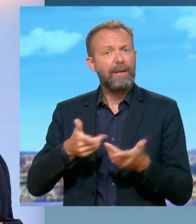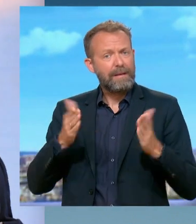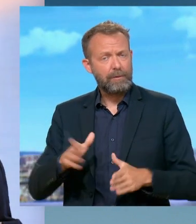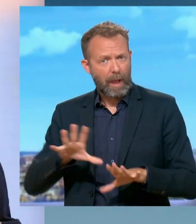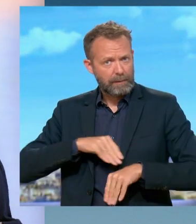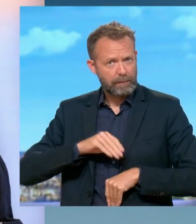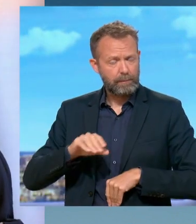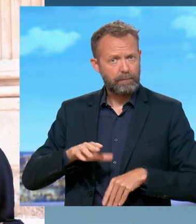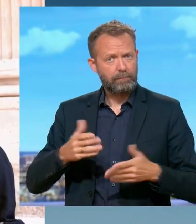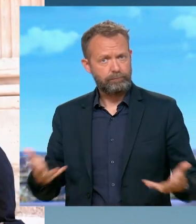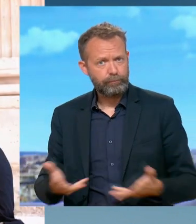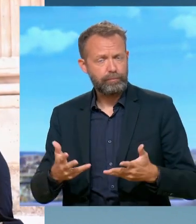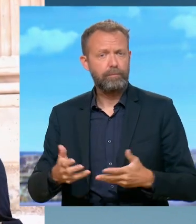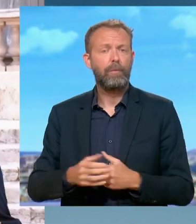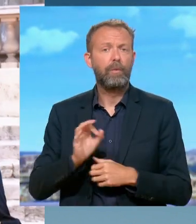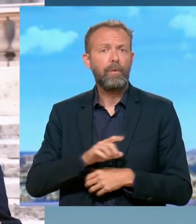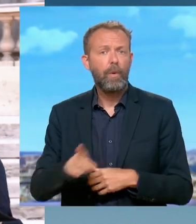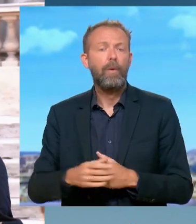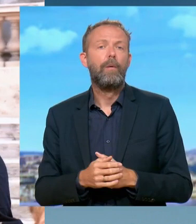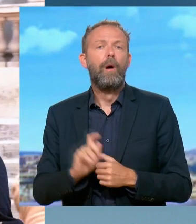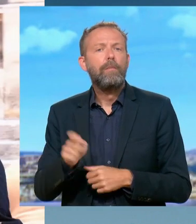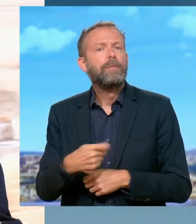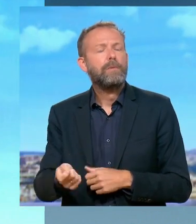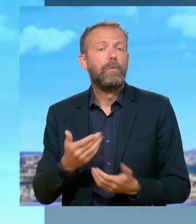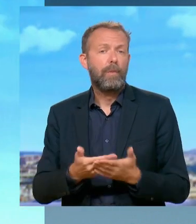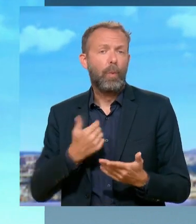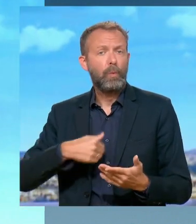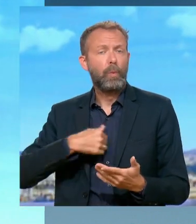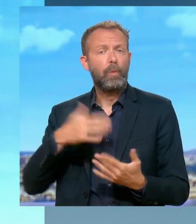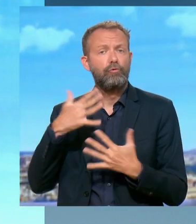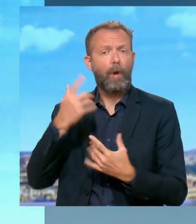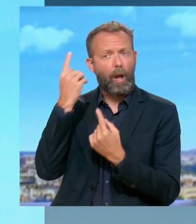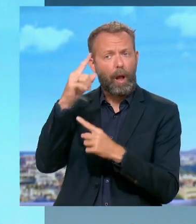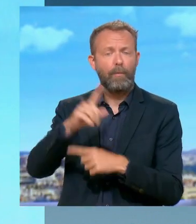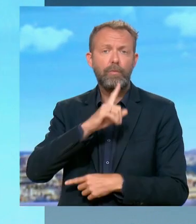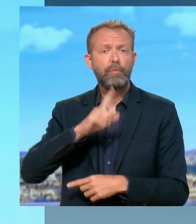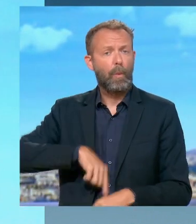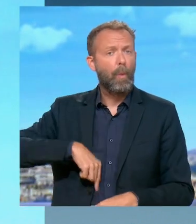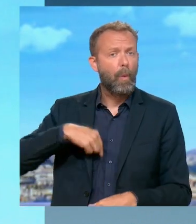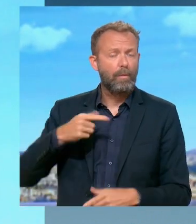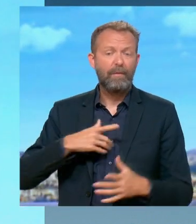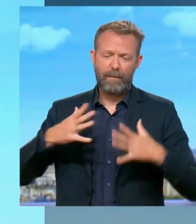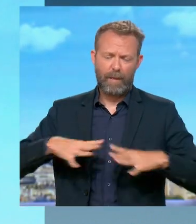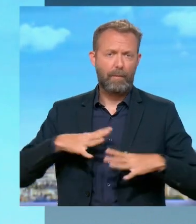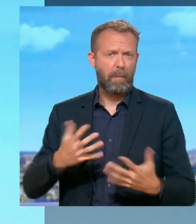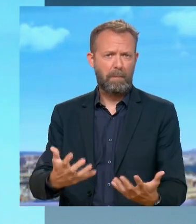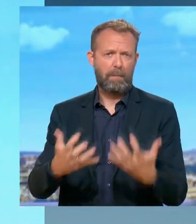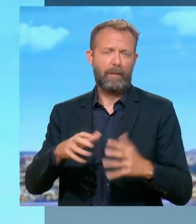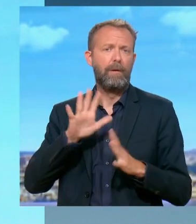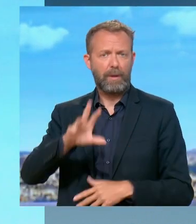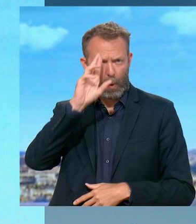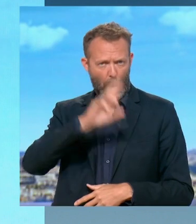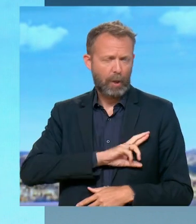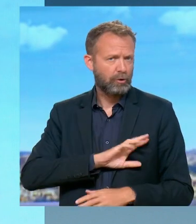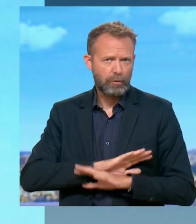Au moins, il y a eu du gouvernement que vous approuvez. Bien sûr, d'ailleurs, nous le réclamons depuis longtemps et c'est un vêtement à connotation religieuse qui